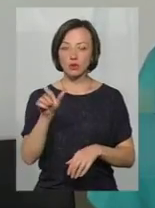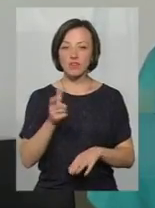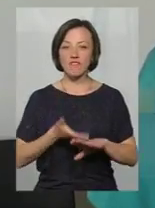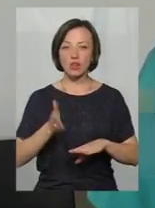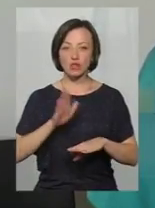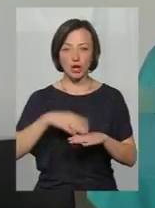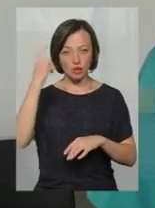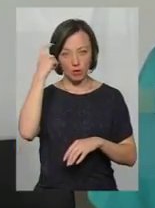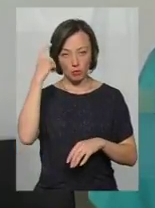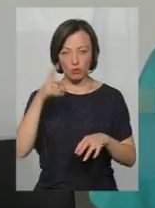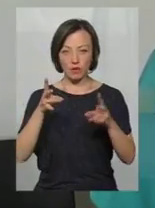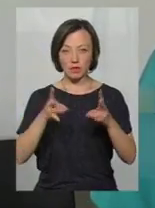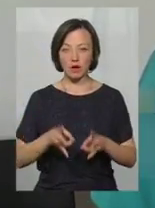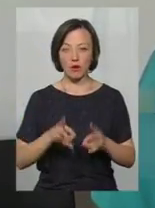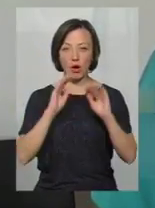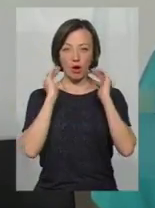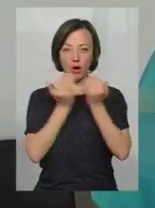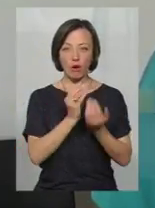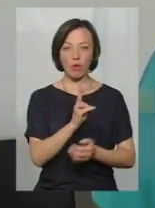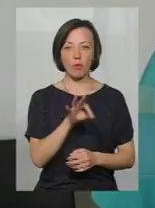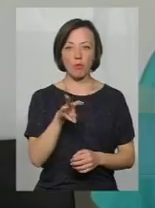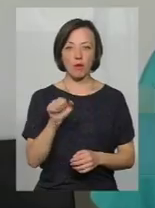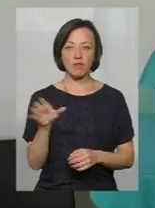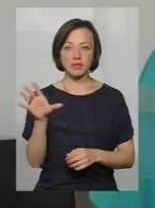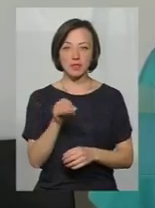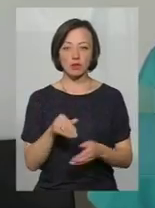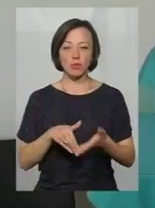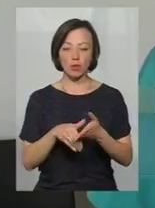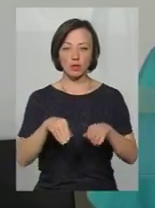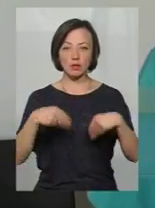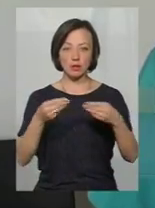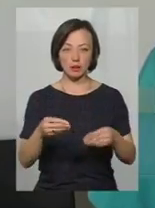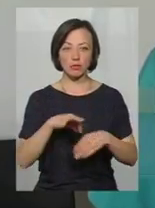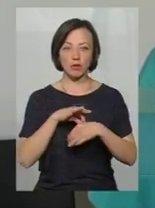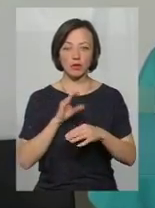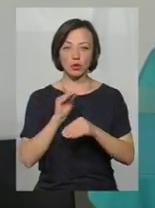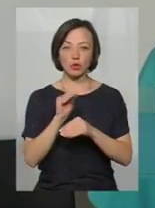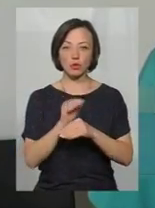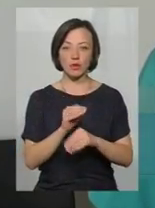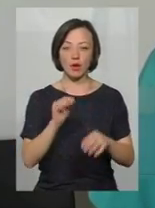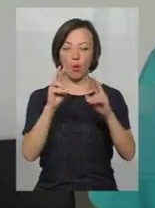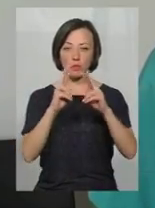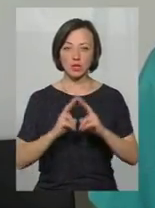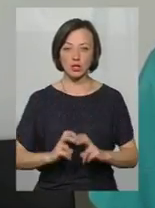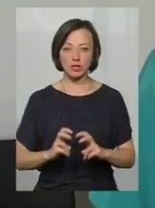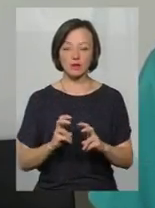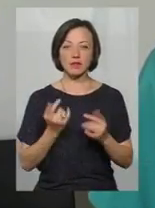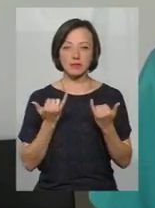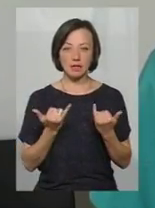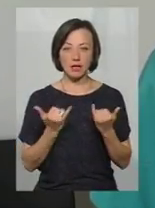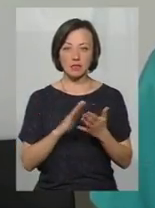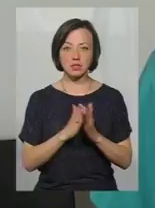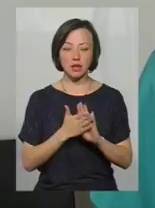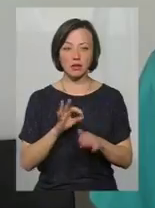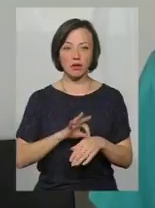коментозний стан. У даний форі надана вся необхідна допомога, проведені додаткові методи обстеження. У даний час стан